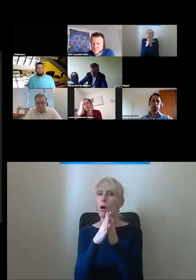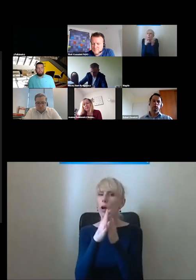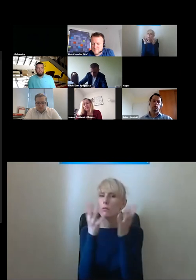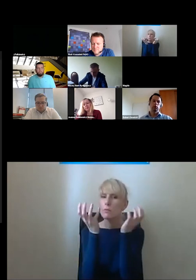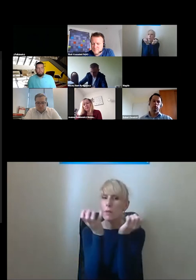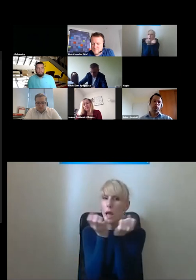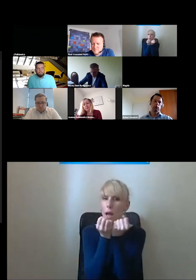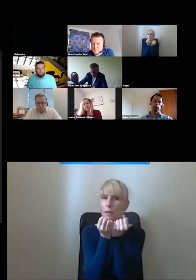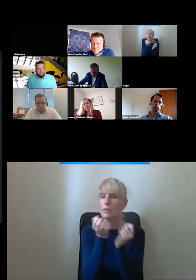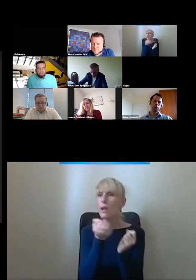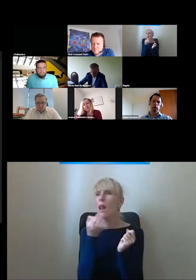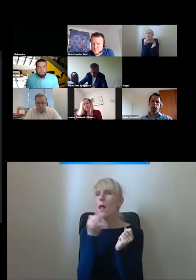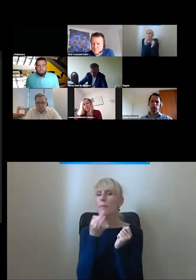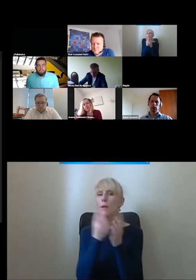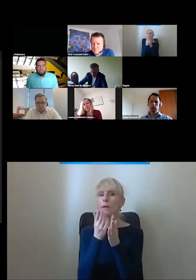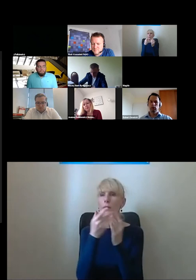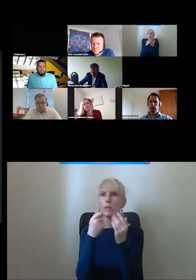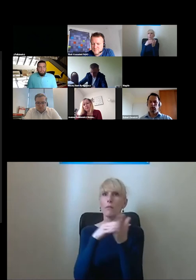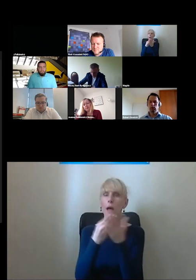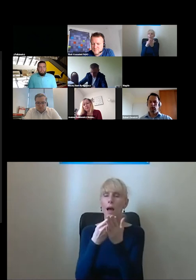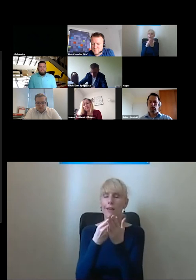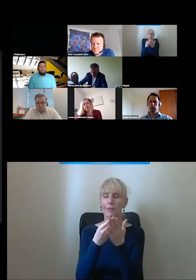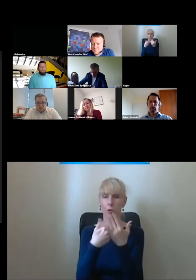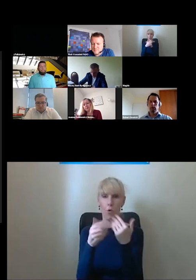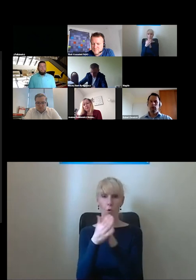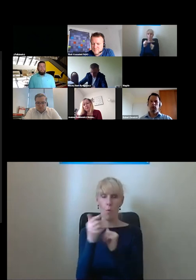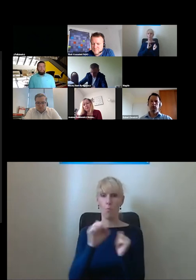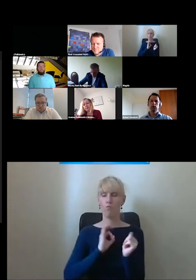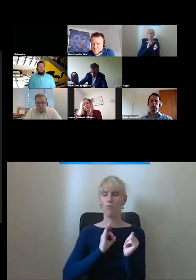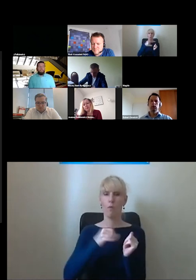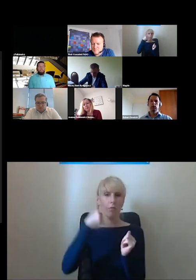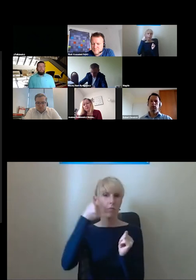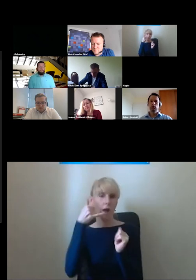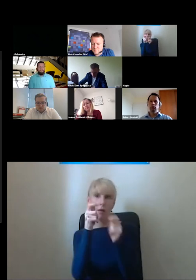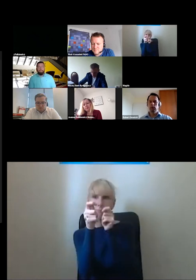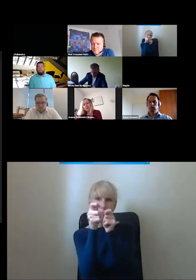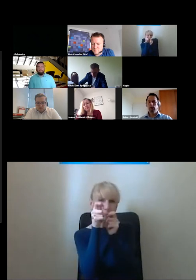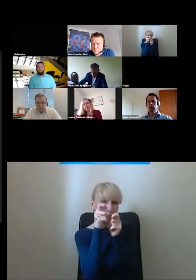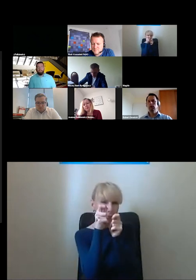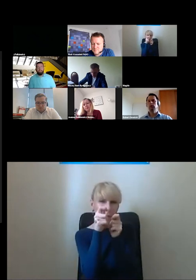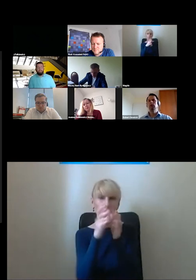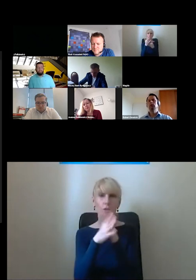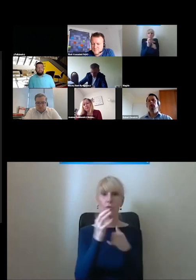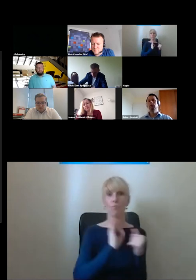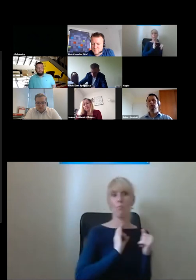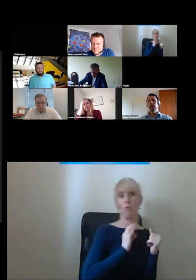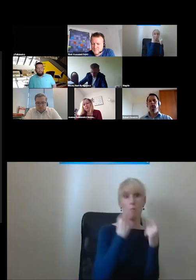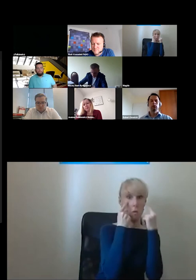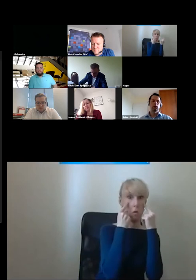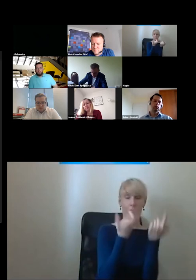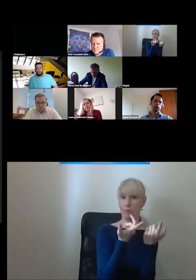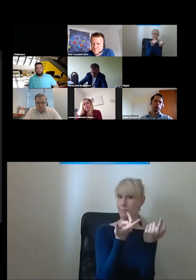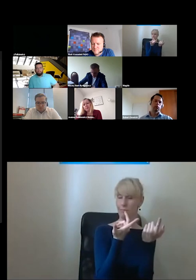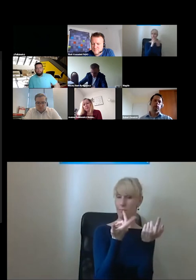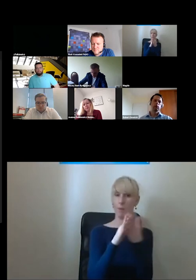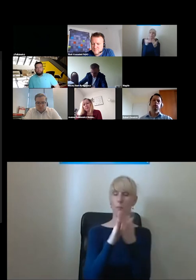to lepiej żebym patrzył przez telefon i przez jego soczewkę aparatu niż własnymi oczami bo wtedy gra obraz